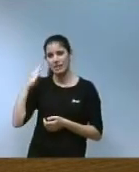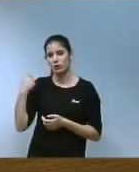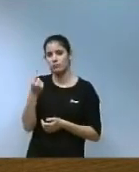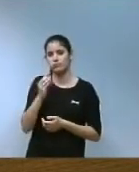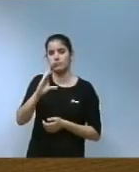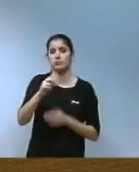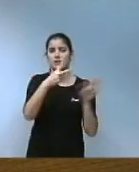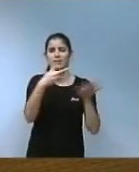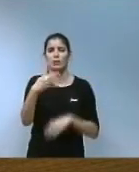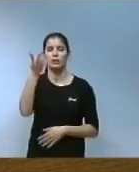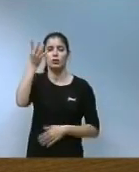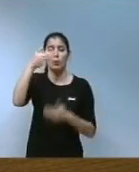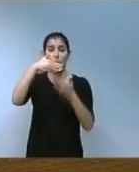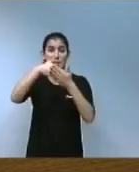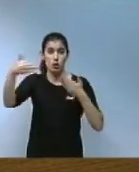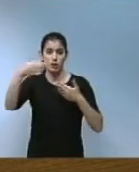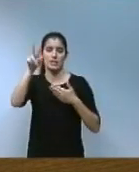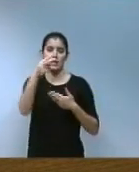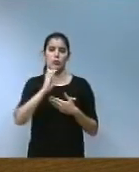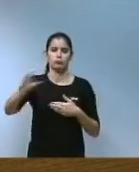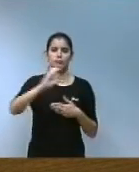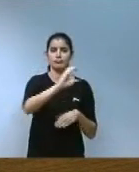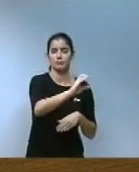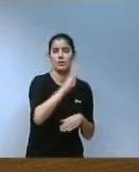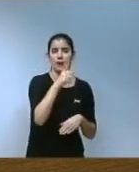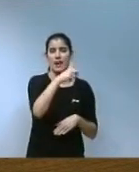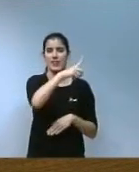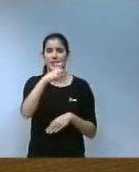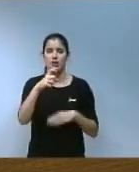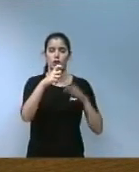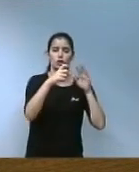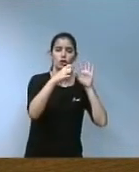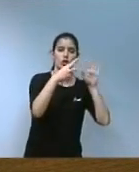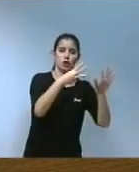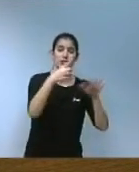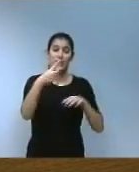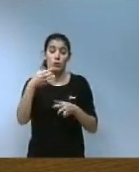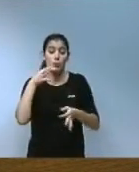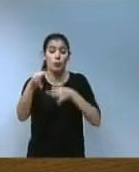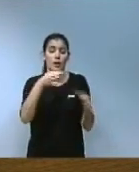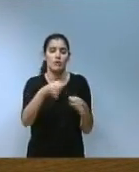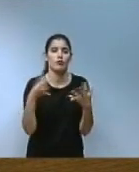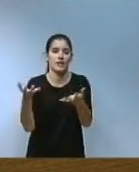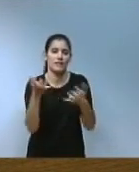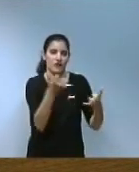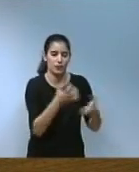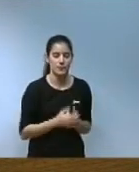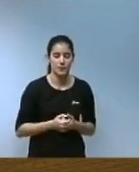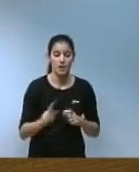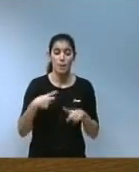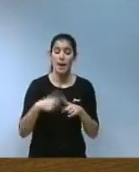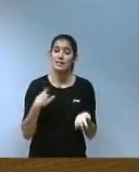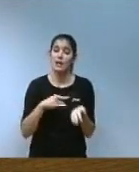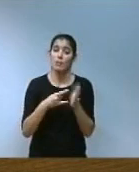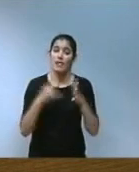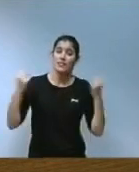74 milions que han beneficiat a 181 pobles de tot el País Valencià. I el Pla d'Acció